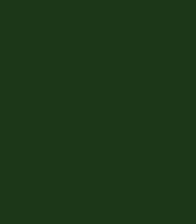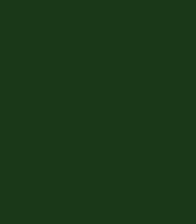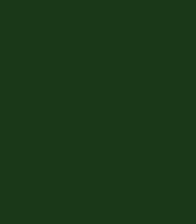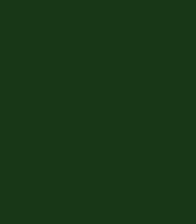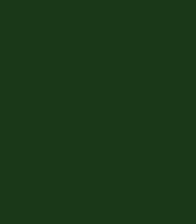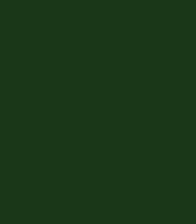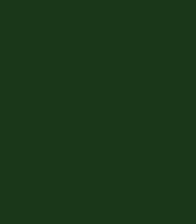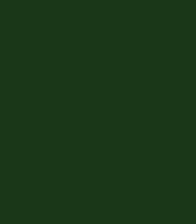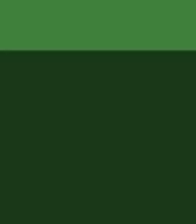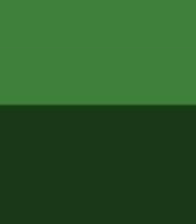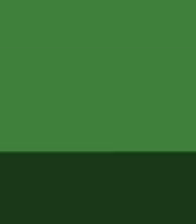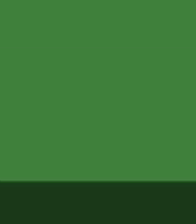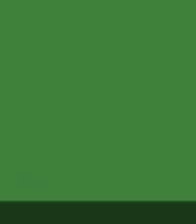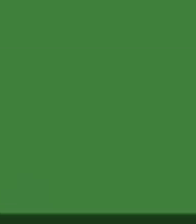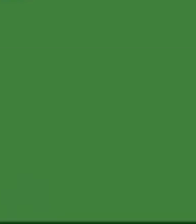Наступний випуск.